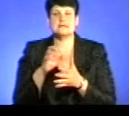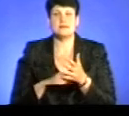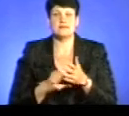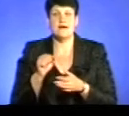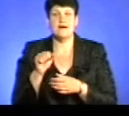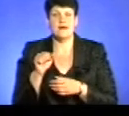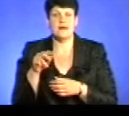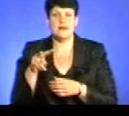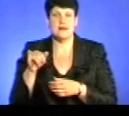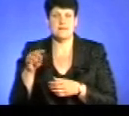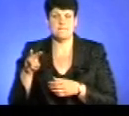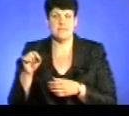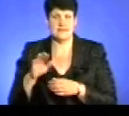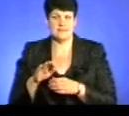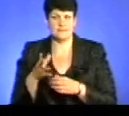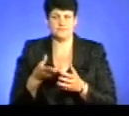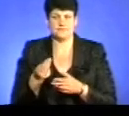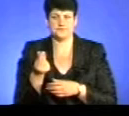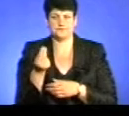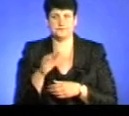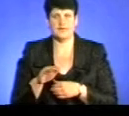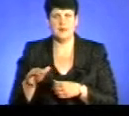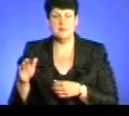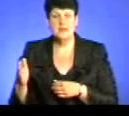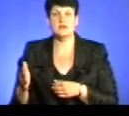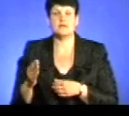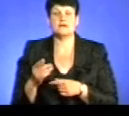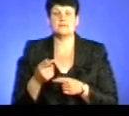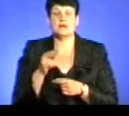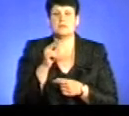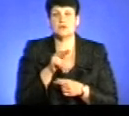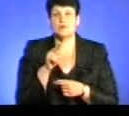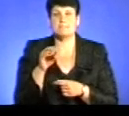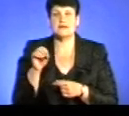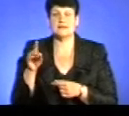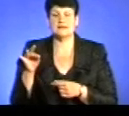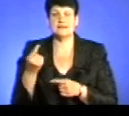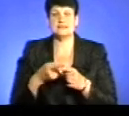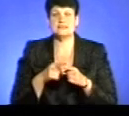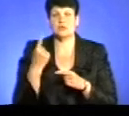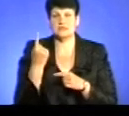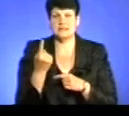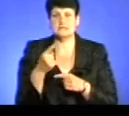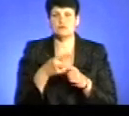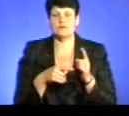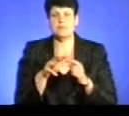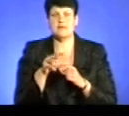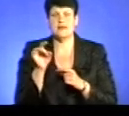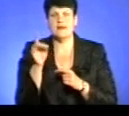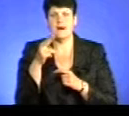яка складає. Бо знаємо, що по Україні, за словами міністра юстеції Павла Петренка, це сума 1,5 мільярд гривень.